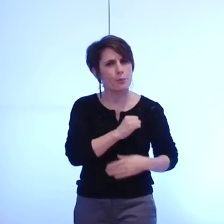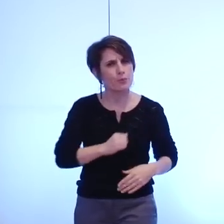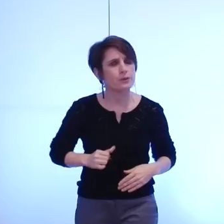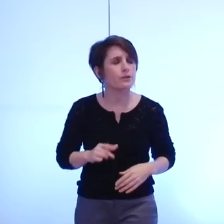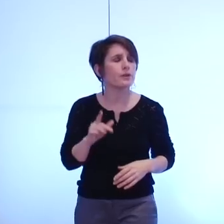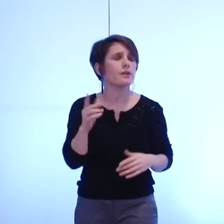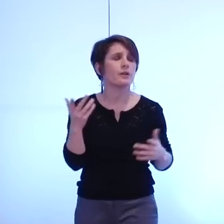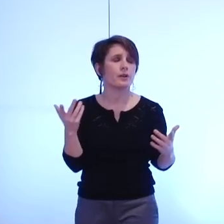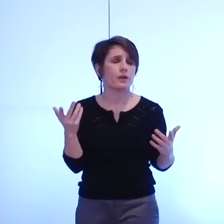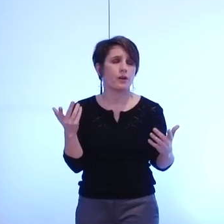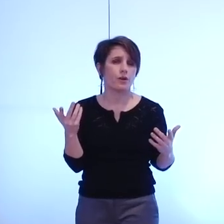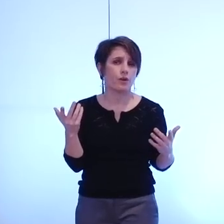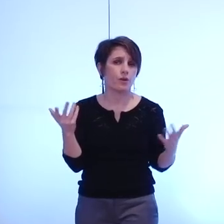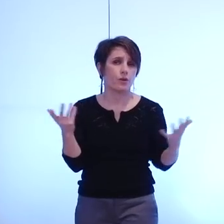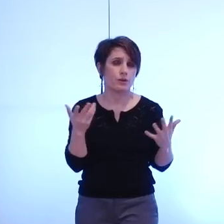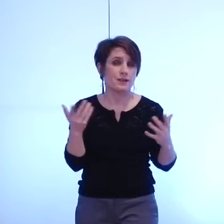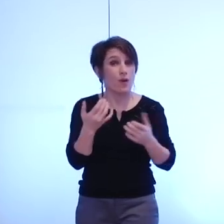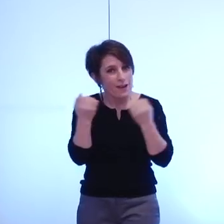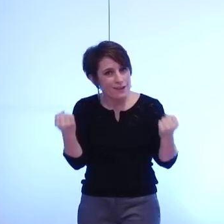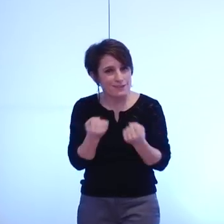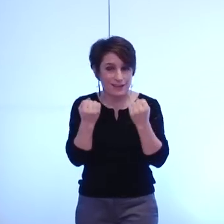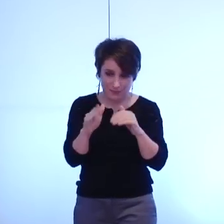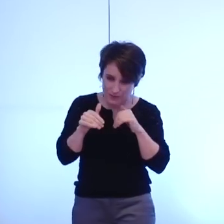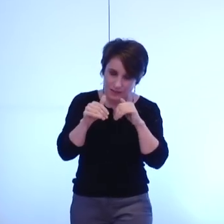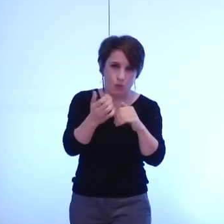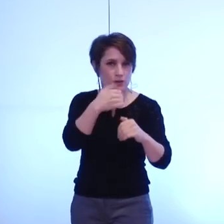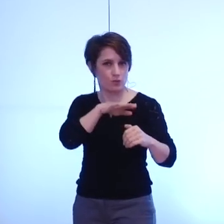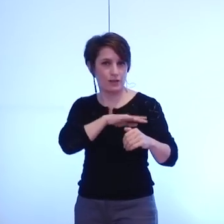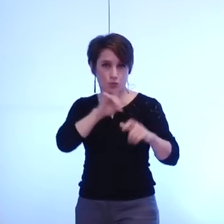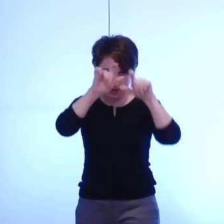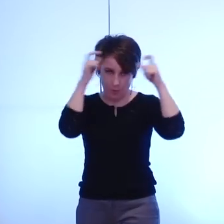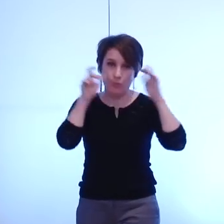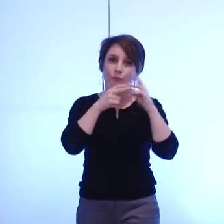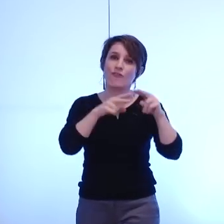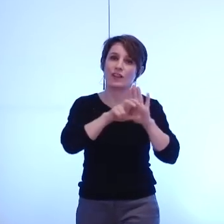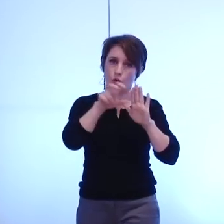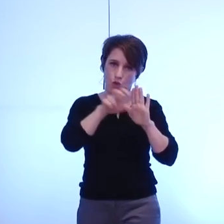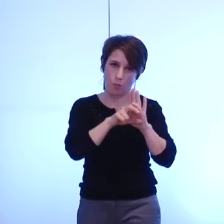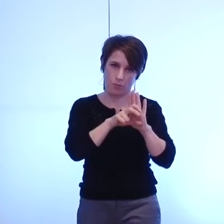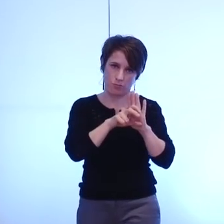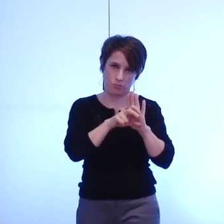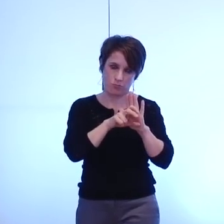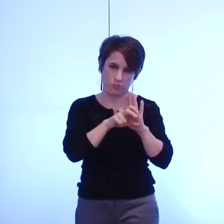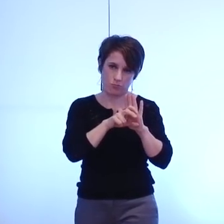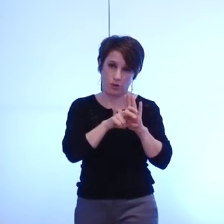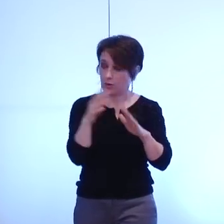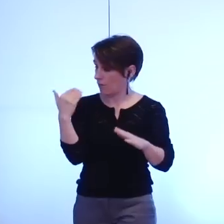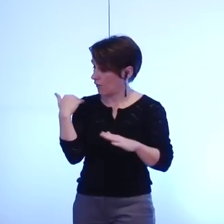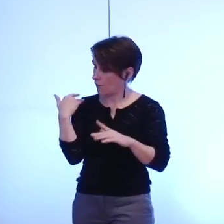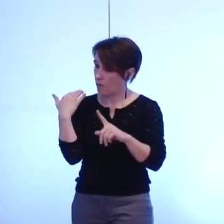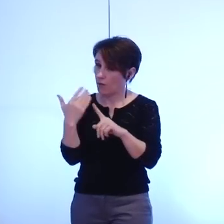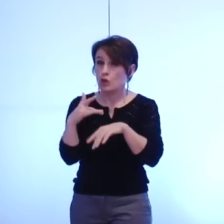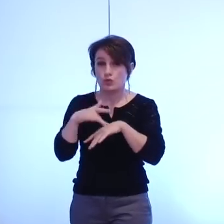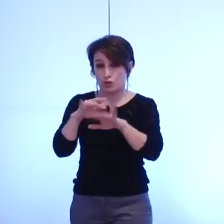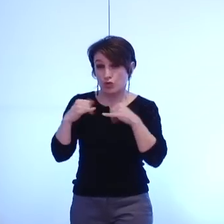'activités qui sont maintenus sous la responsabilité de la ville de Grenoble et donc après les dernières réunions de travail entre